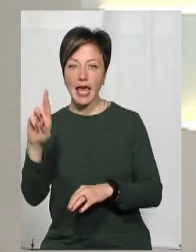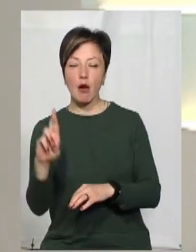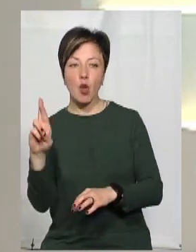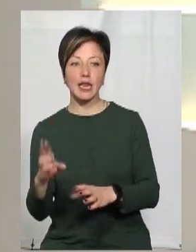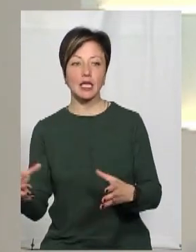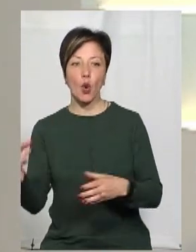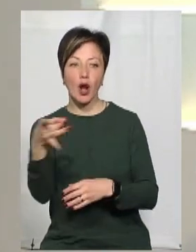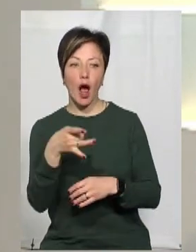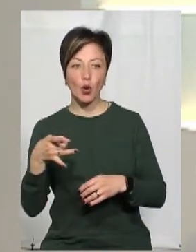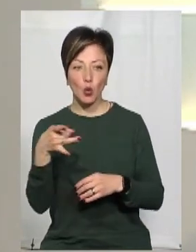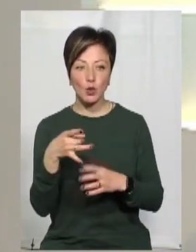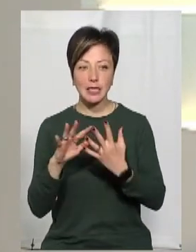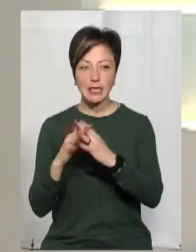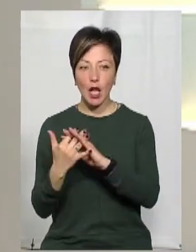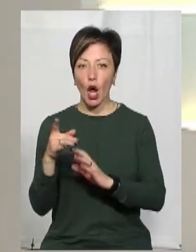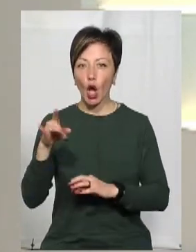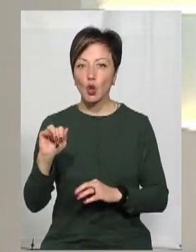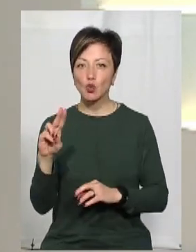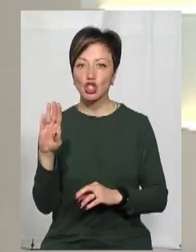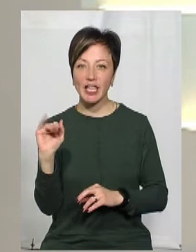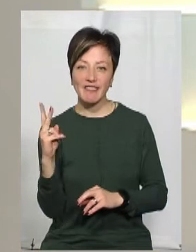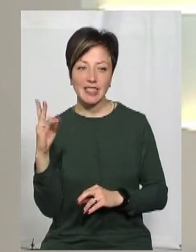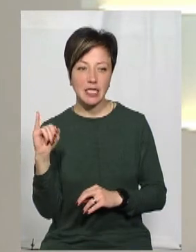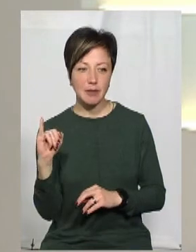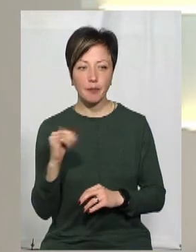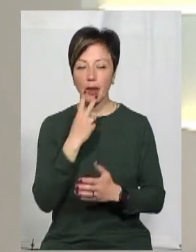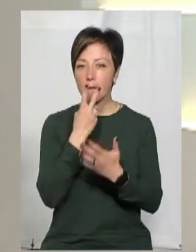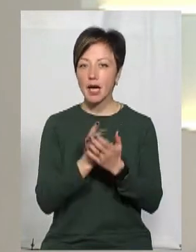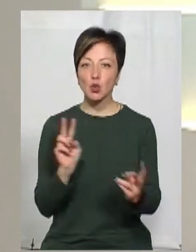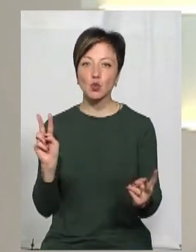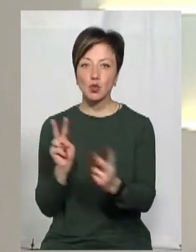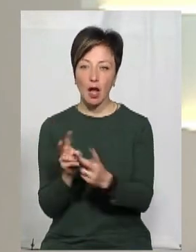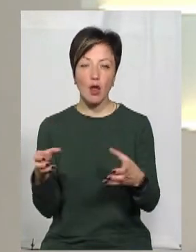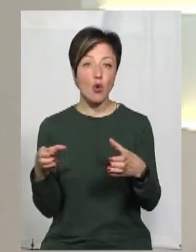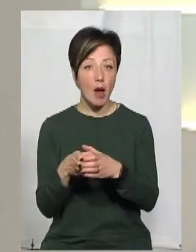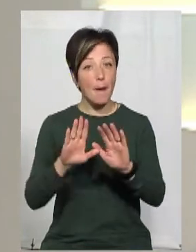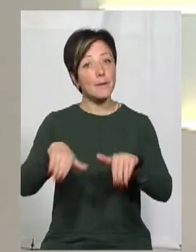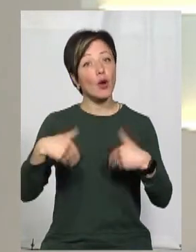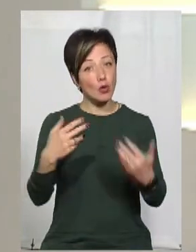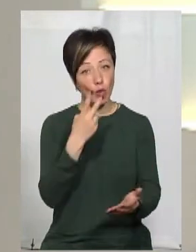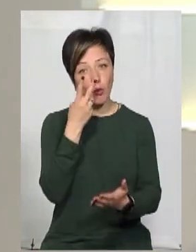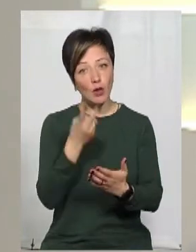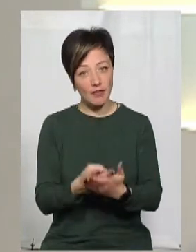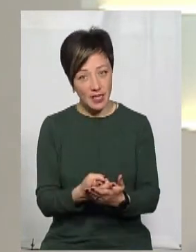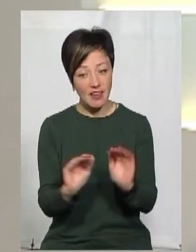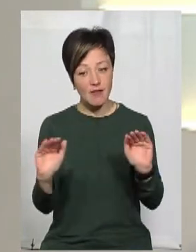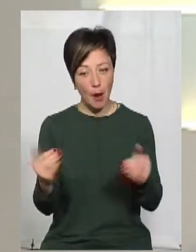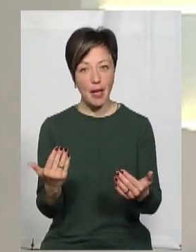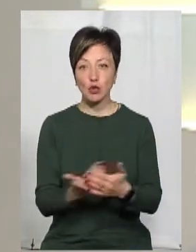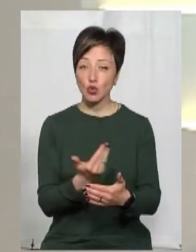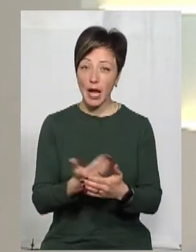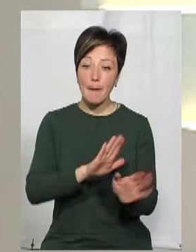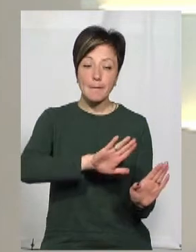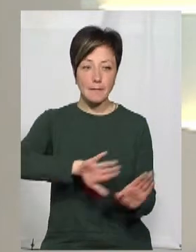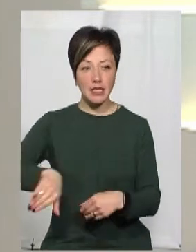Глушківці. Мої колеги бачили, як зустрічали їх у громаді. Пропоную і вам подивитися фрагмент сюжету,